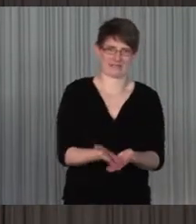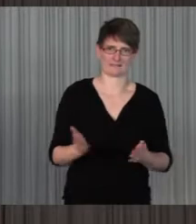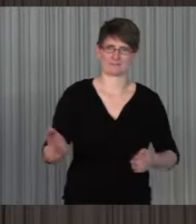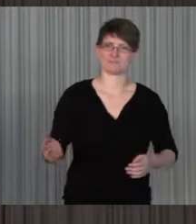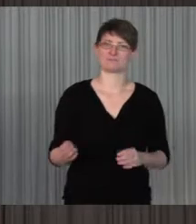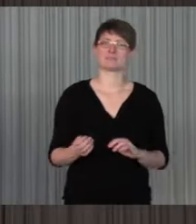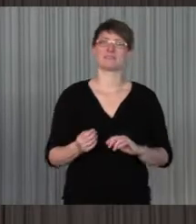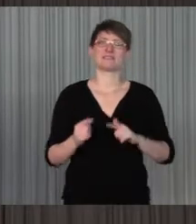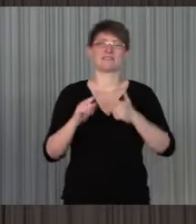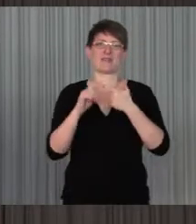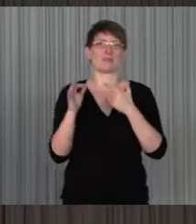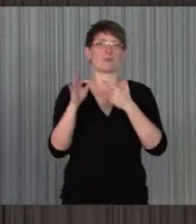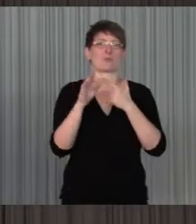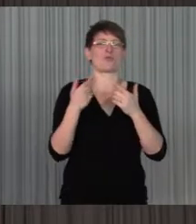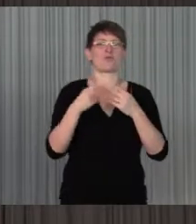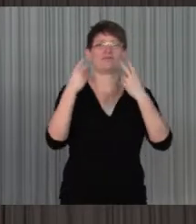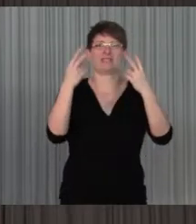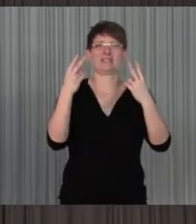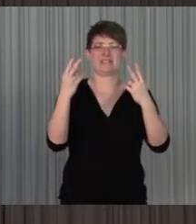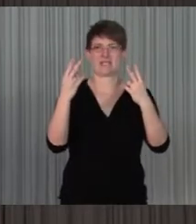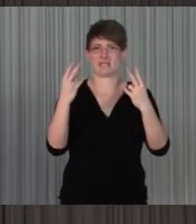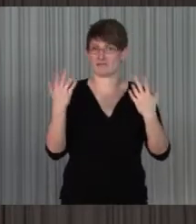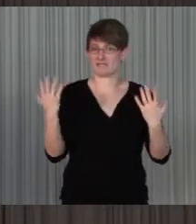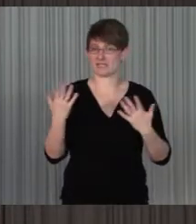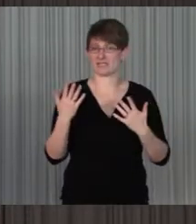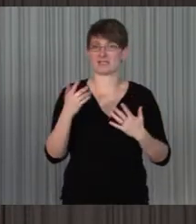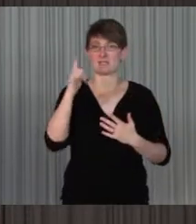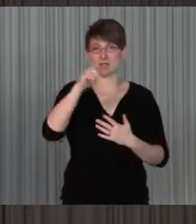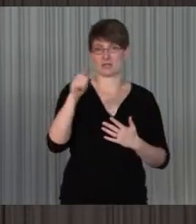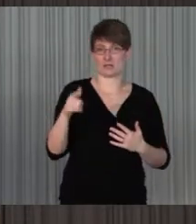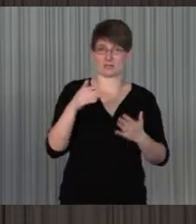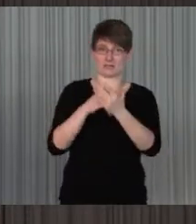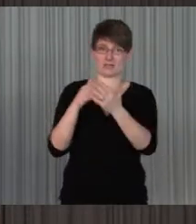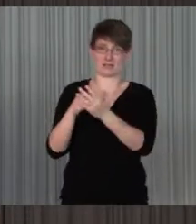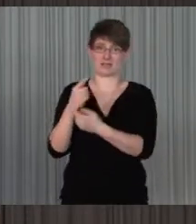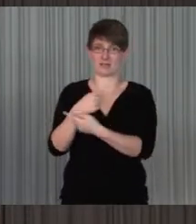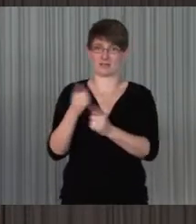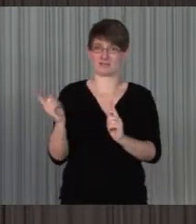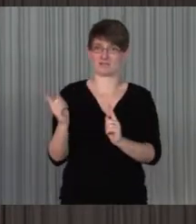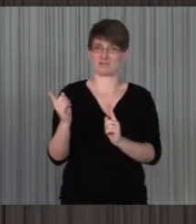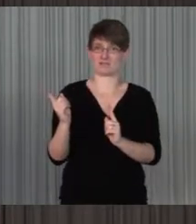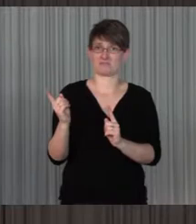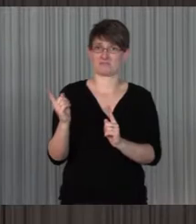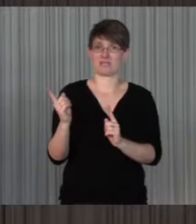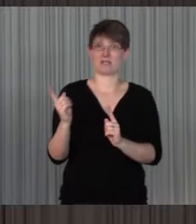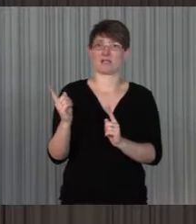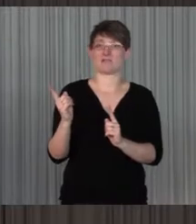wichtig ist, wenn ich mal das Ergebnis hat, ist Menschen mit Behinderung, wer hätte das gedacht, sind eine extrem